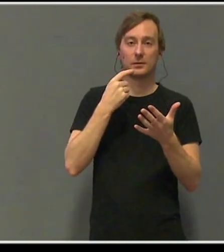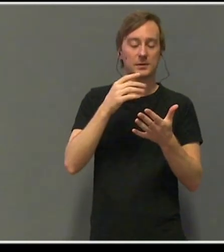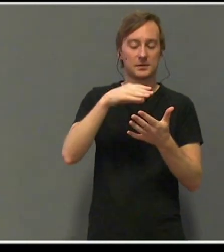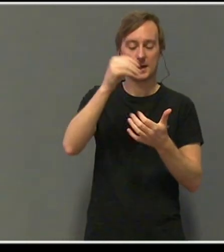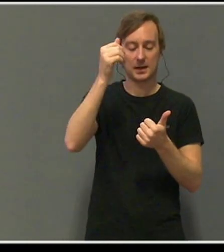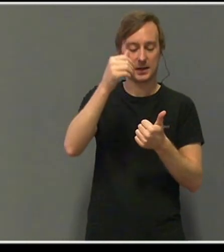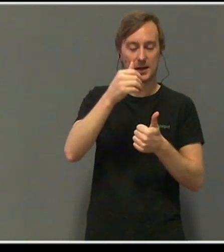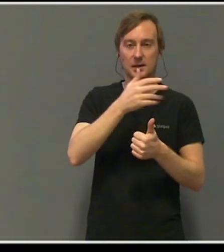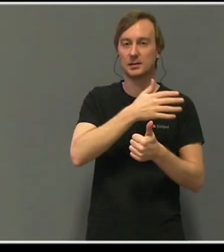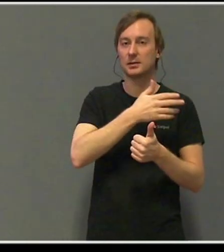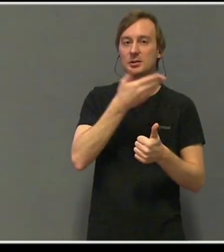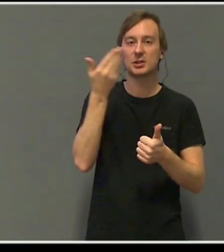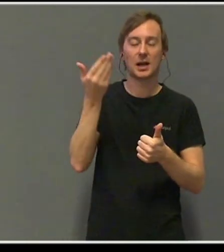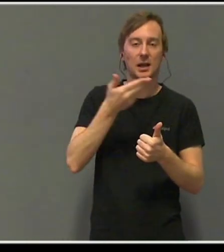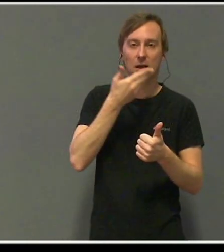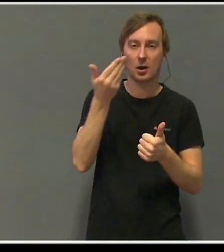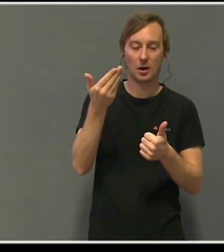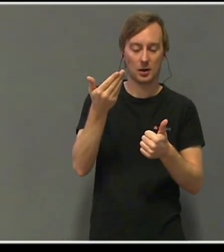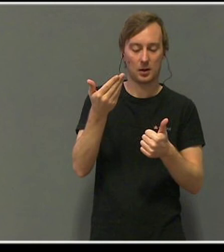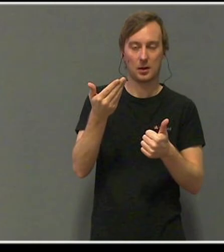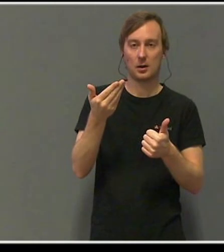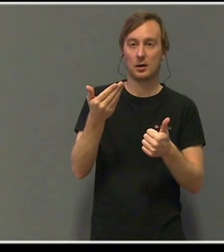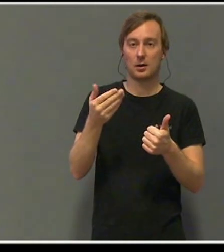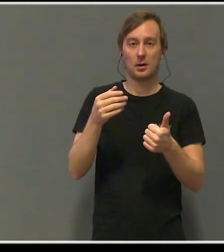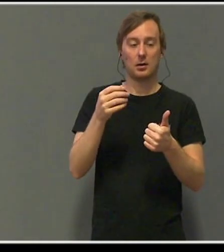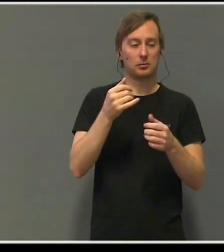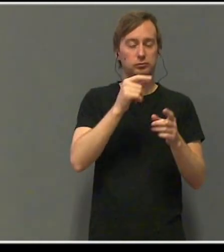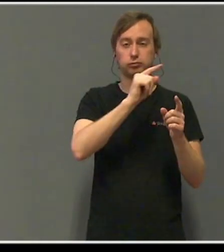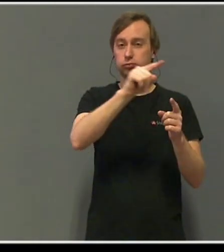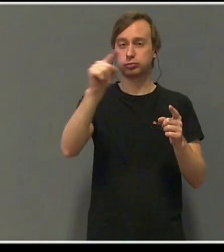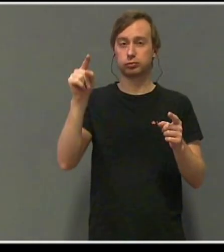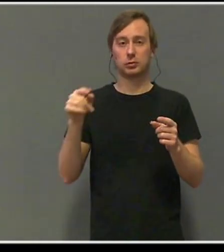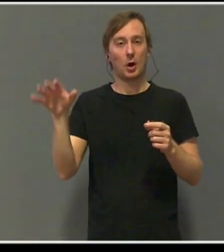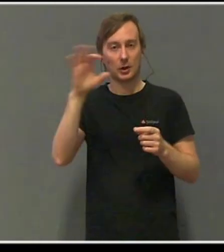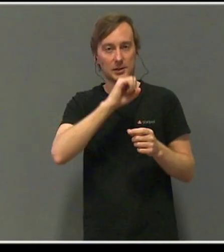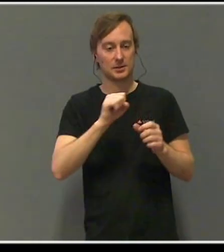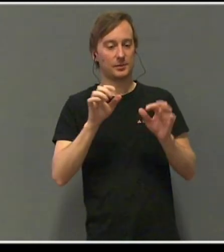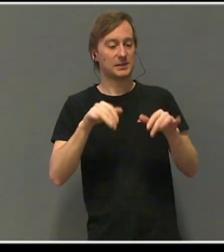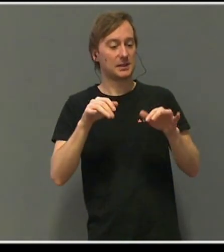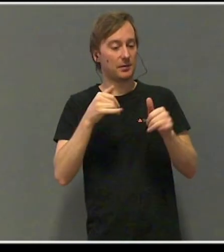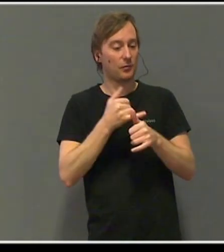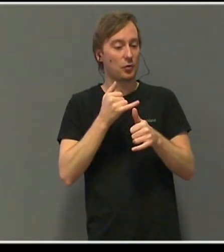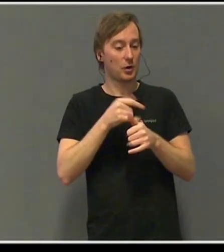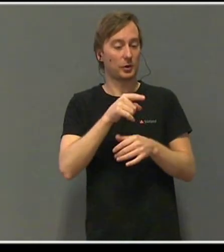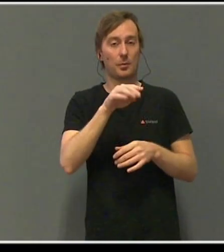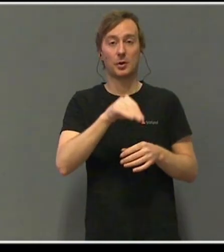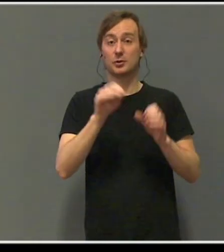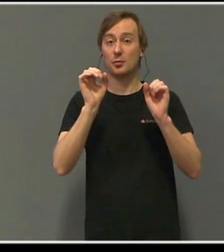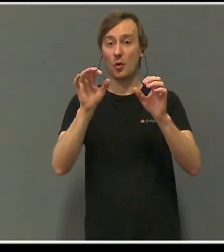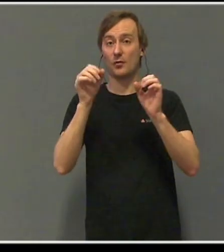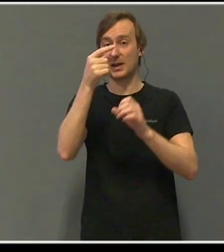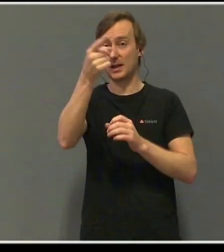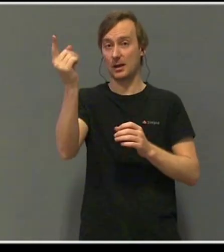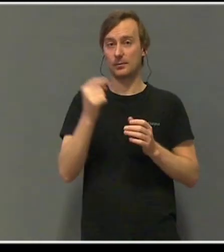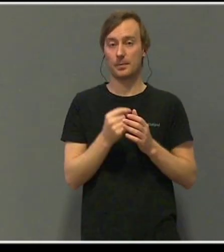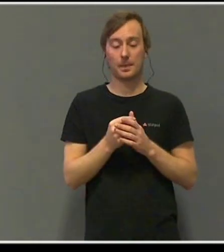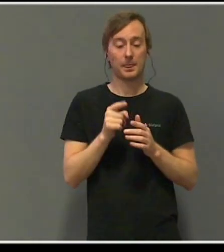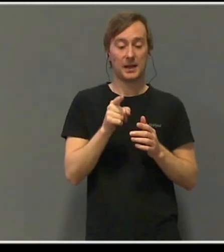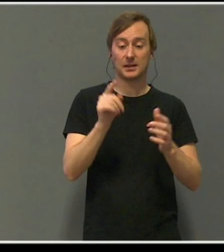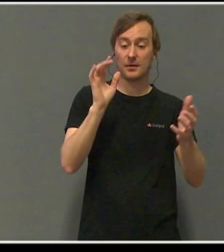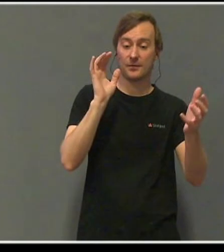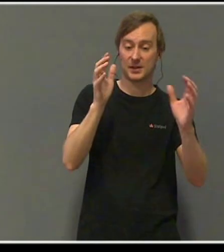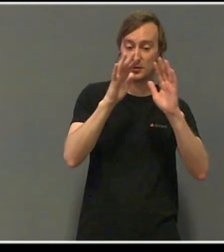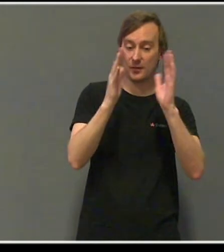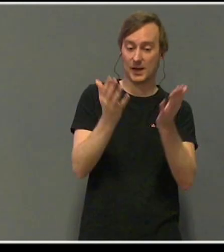Og alle sendte lange personlige historier som fortalte hva Mats hadde betydd for dem. Det var et helt samfunn. Et helt lite folk